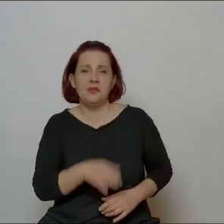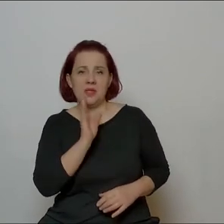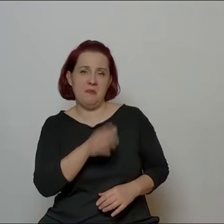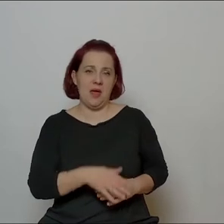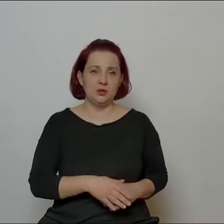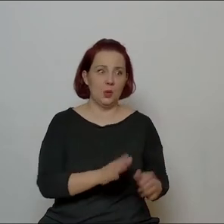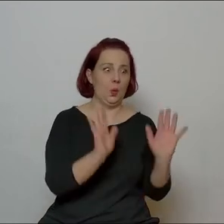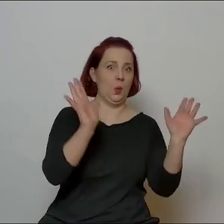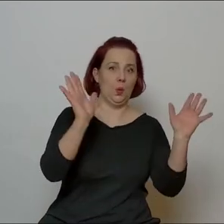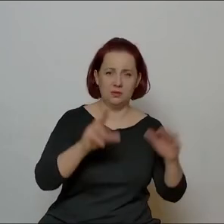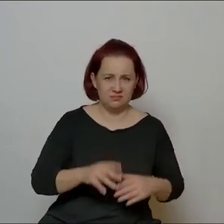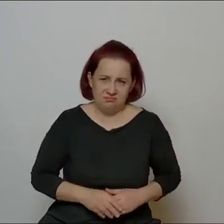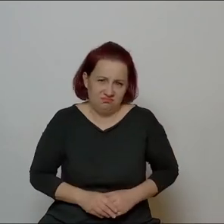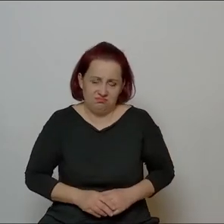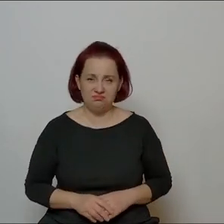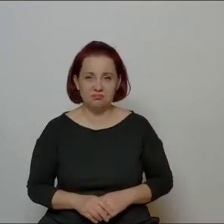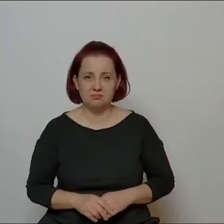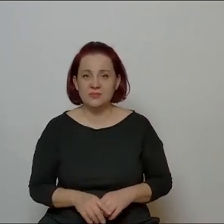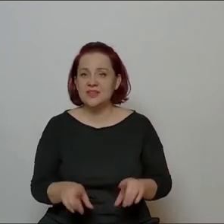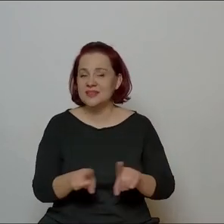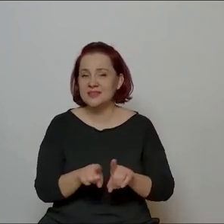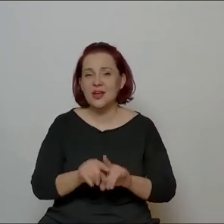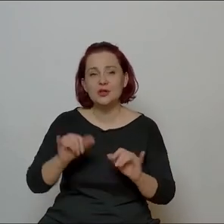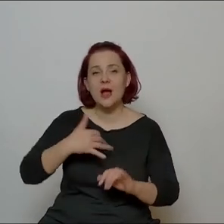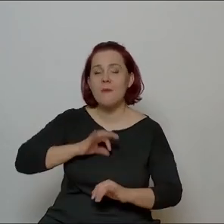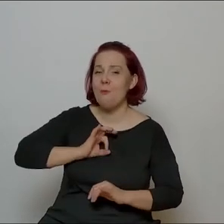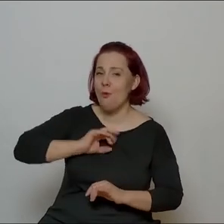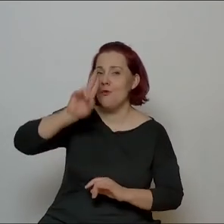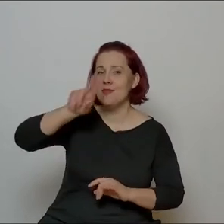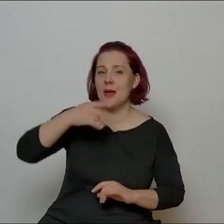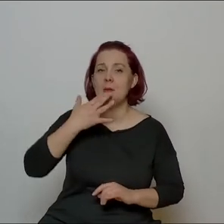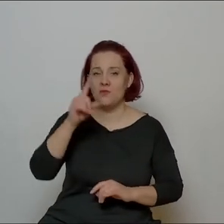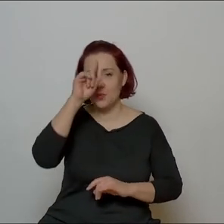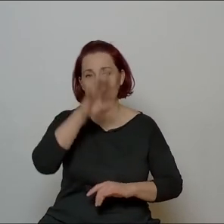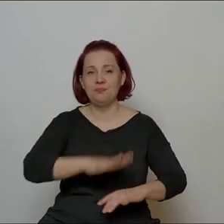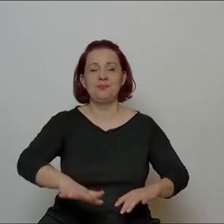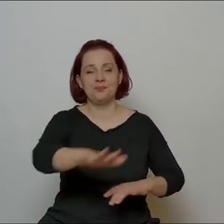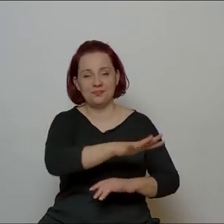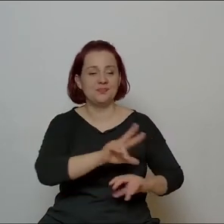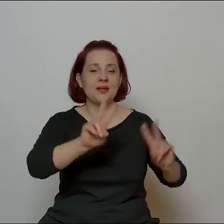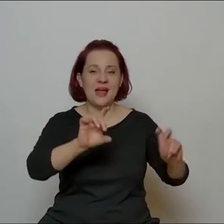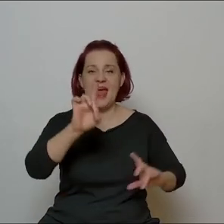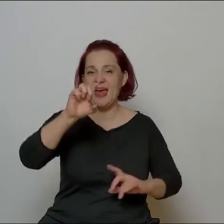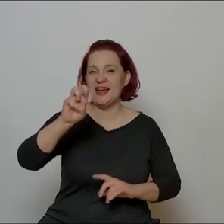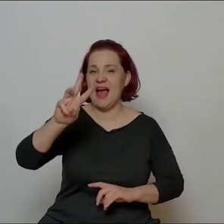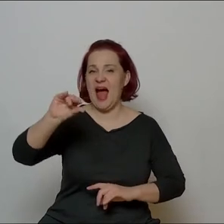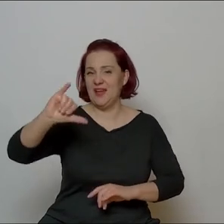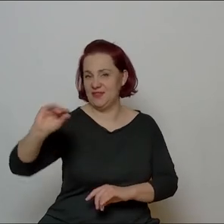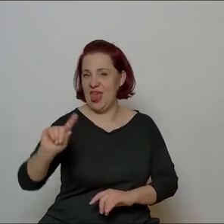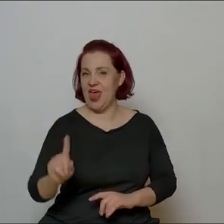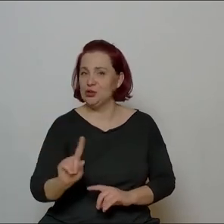przeproszeniem, używając też nomenklatury mojego ojca, Gawieć, tata często używał tego określenia,